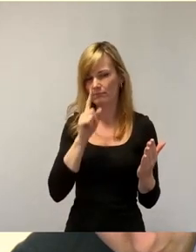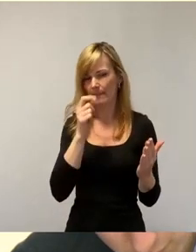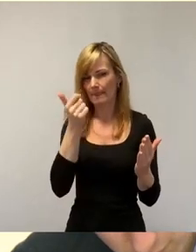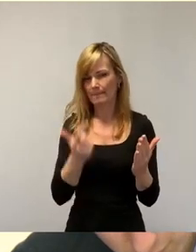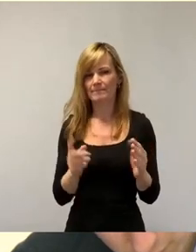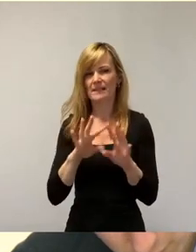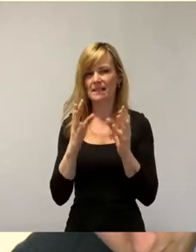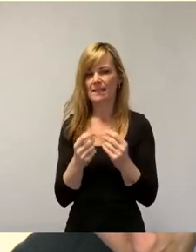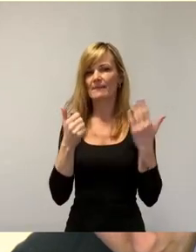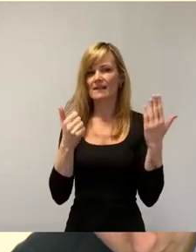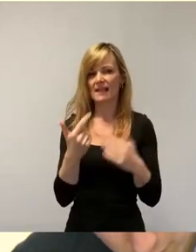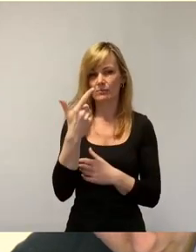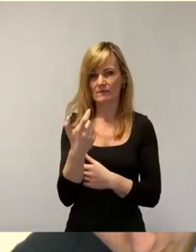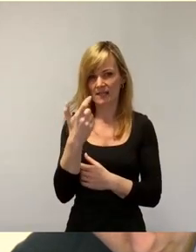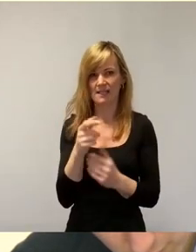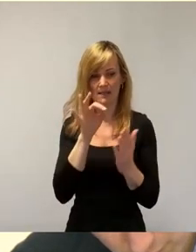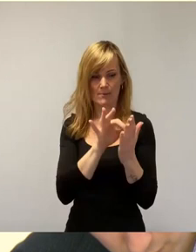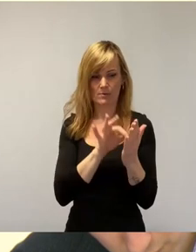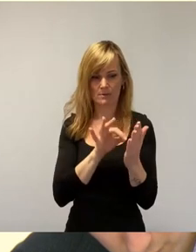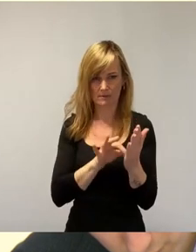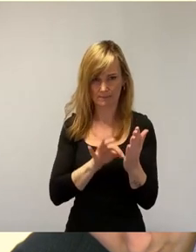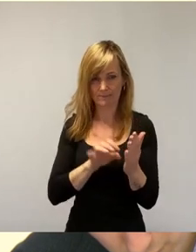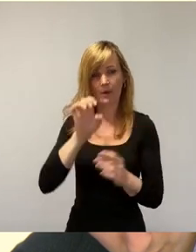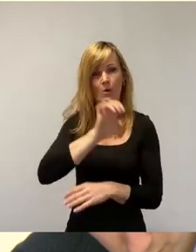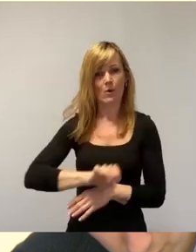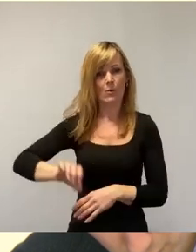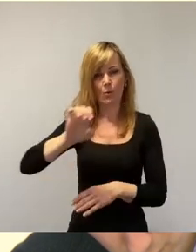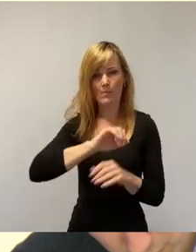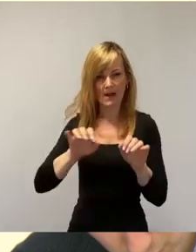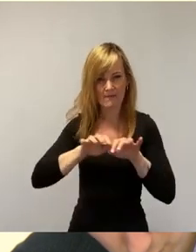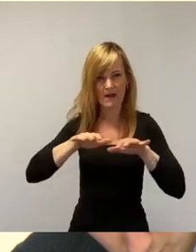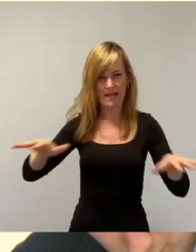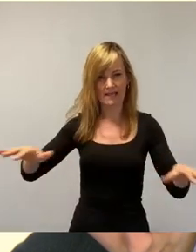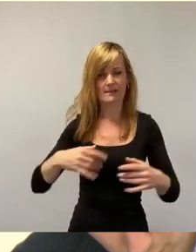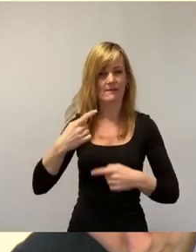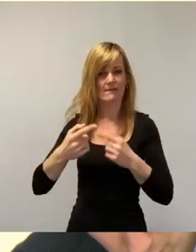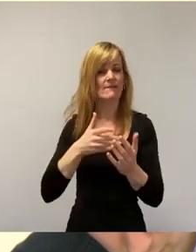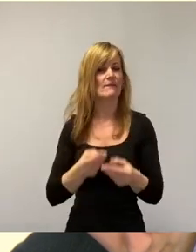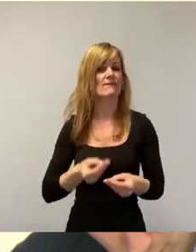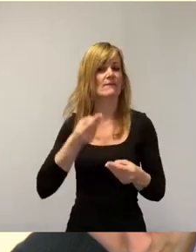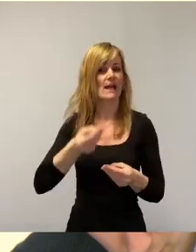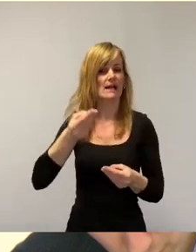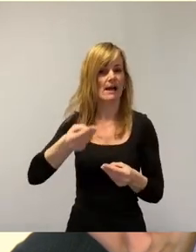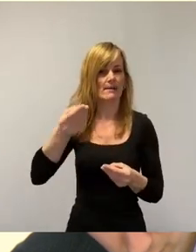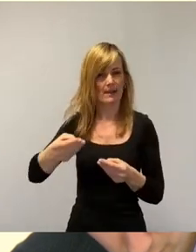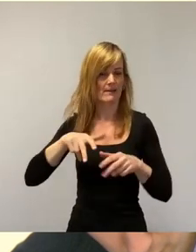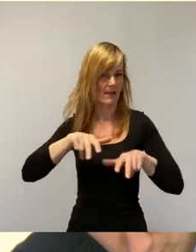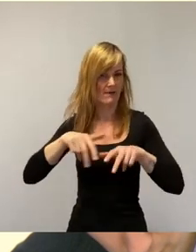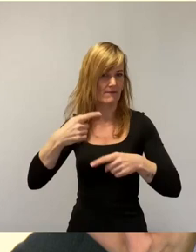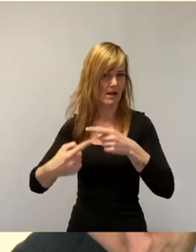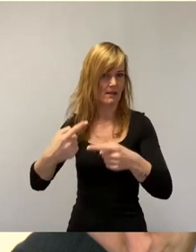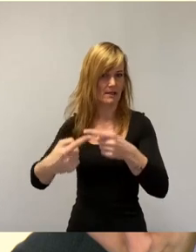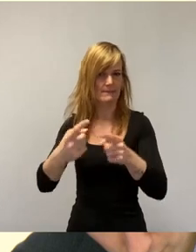Punkte, die in einem europaweiten Verfahren, in einem Vergabeverfahren, in einem Wettbewerbsverfahren, die